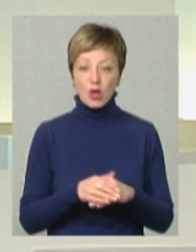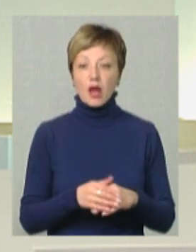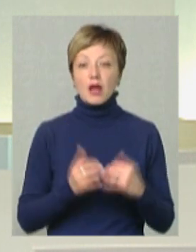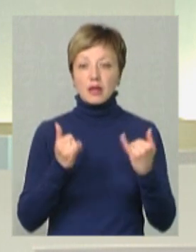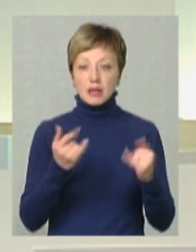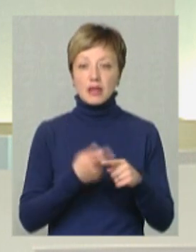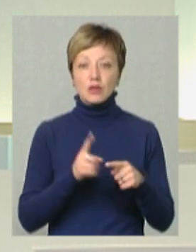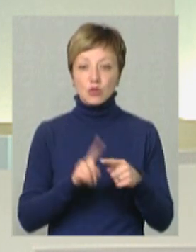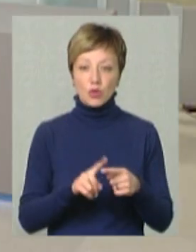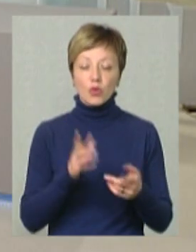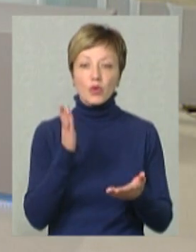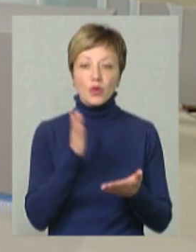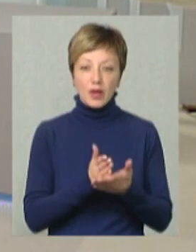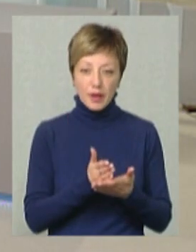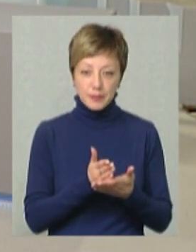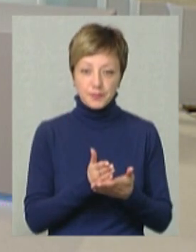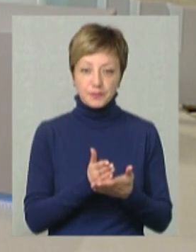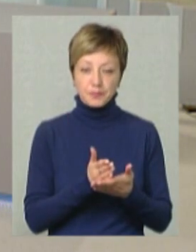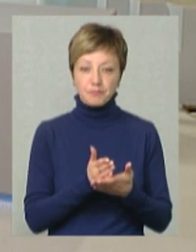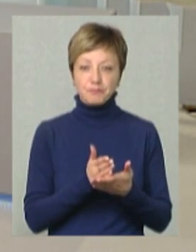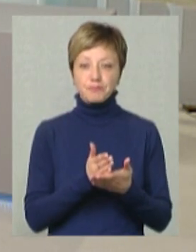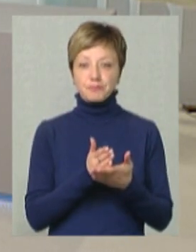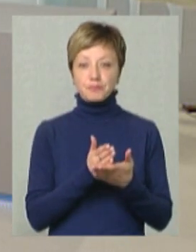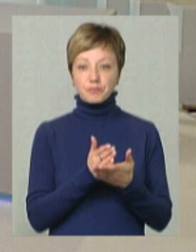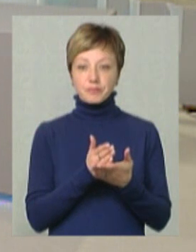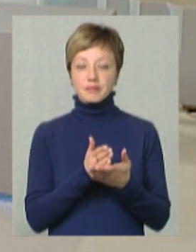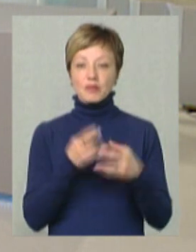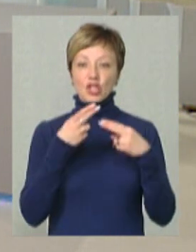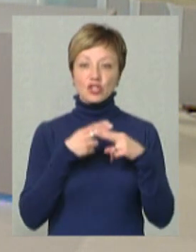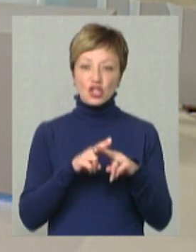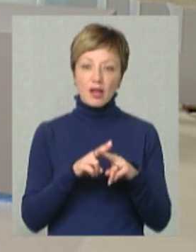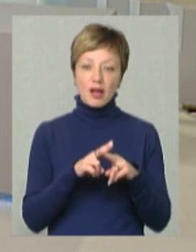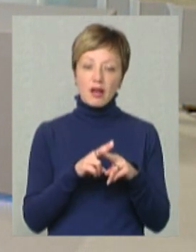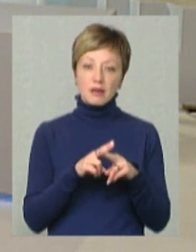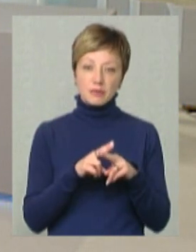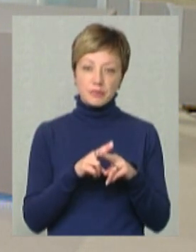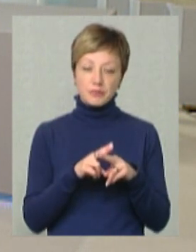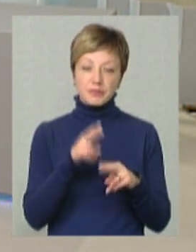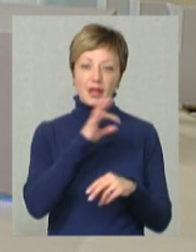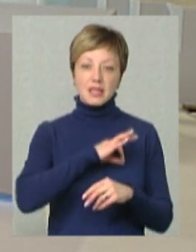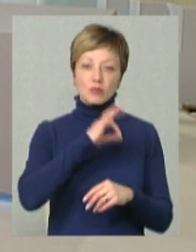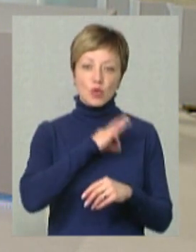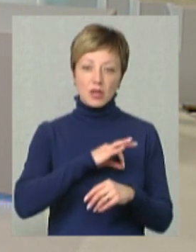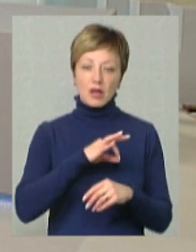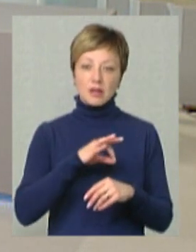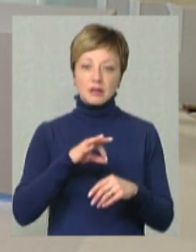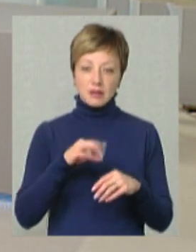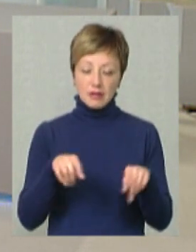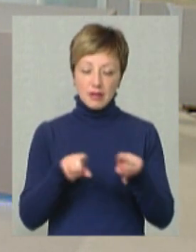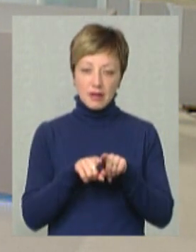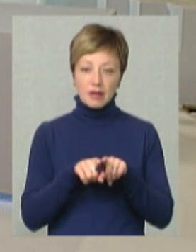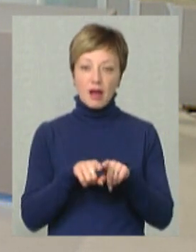цього також є інженери з експлуатації, девопси.